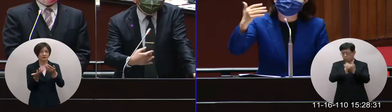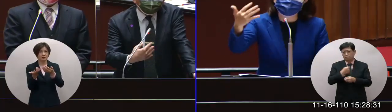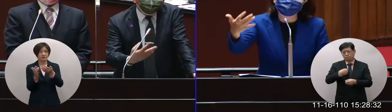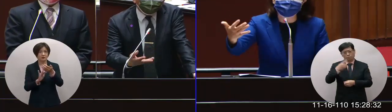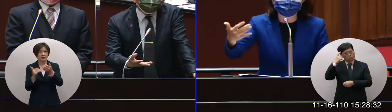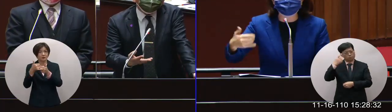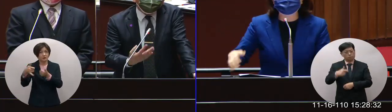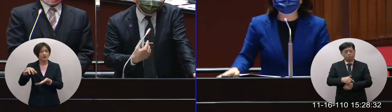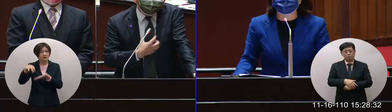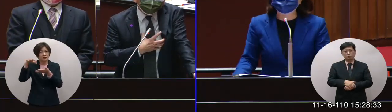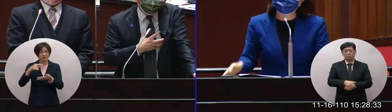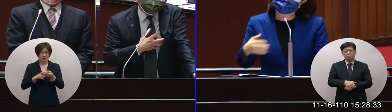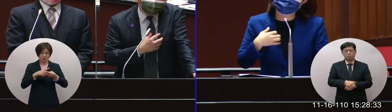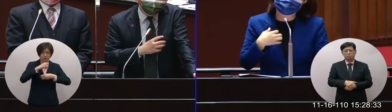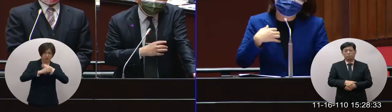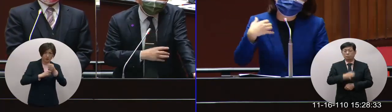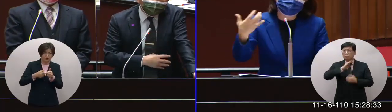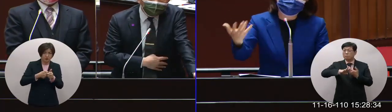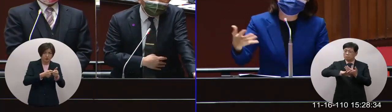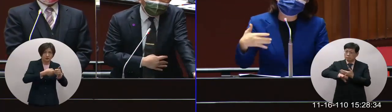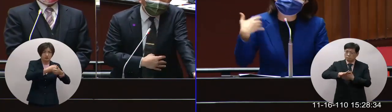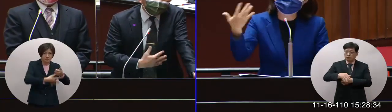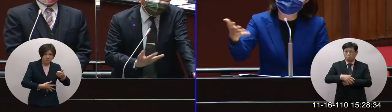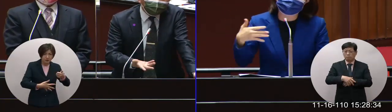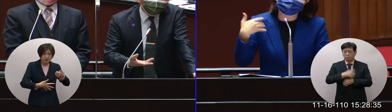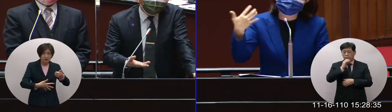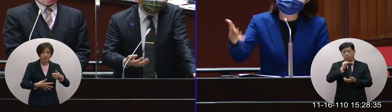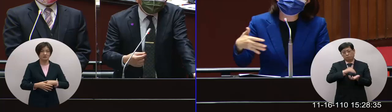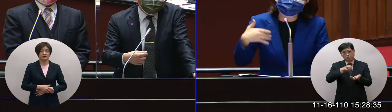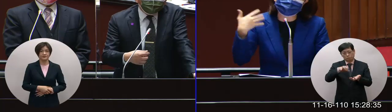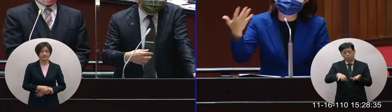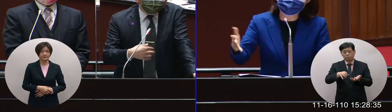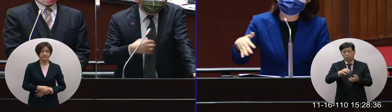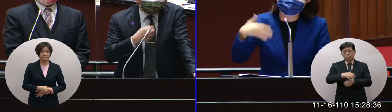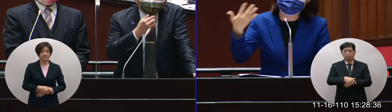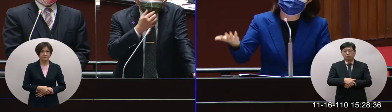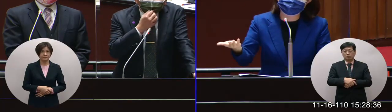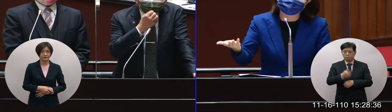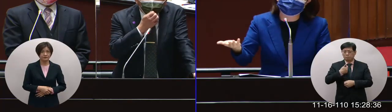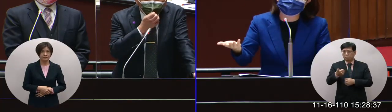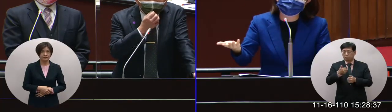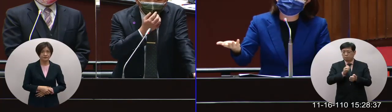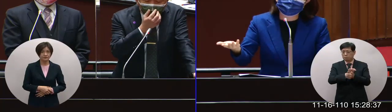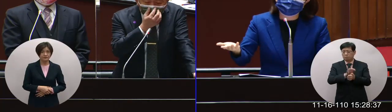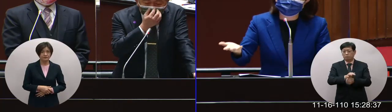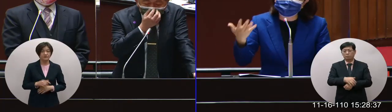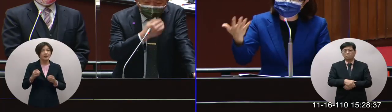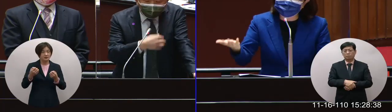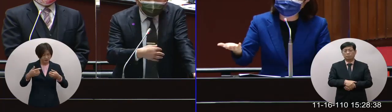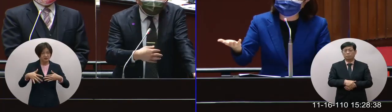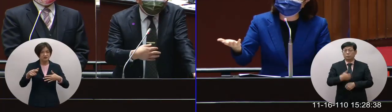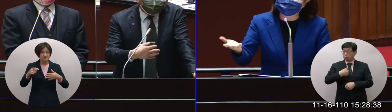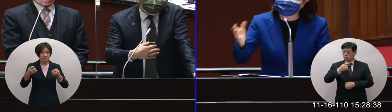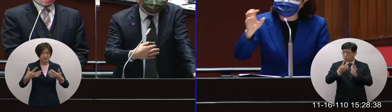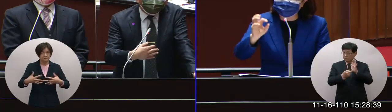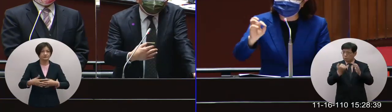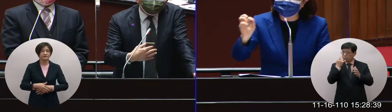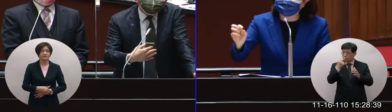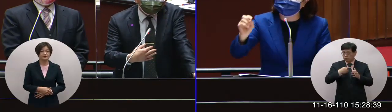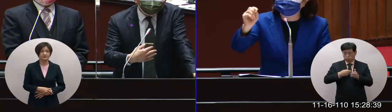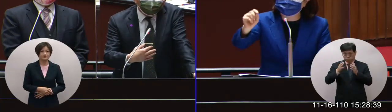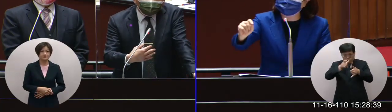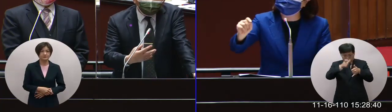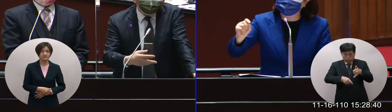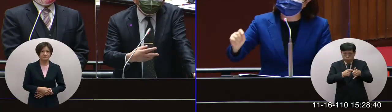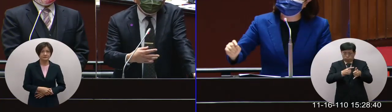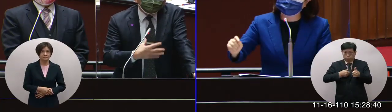我的意思你說有不良反應是要醫院這邊要醫院去反應啊沒有問題我們可我的意思是說有沒有可能真的